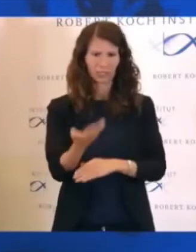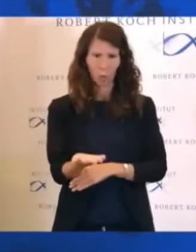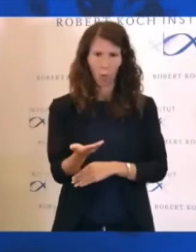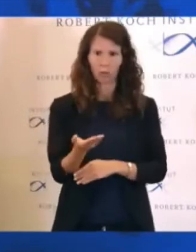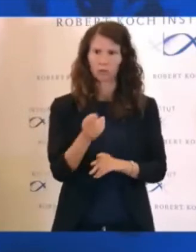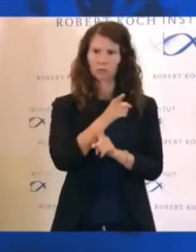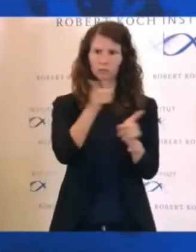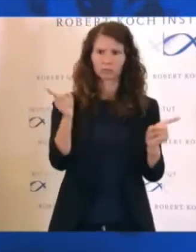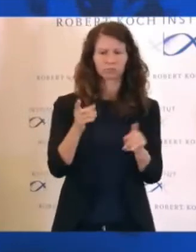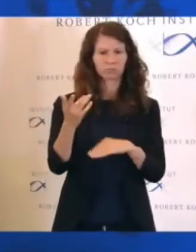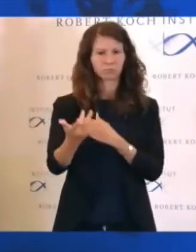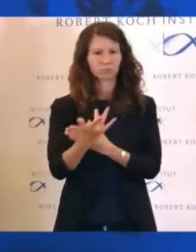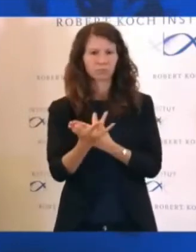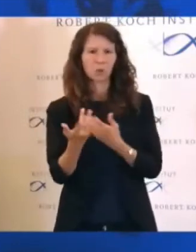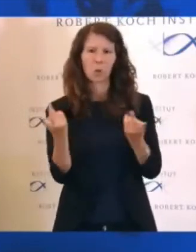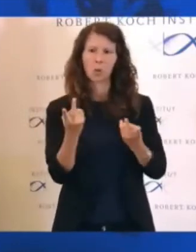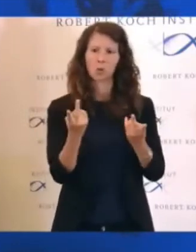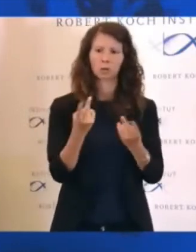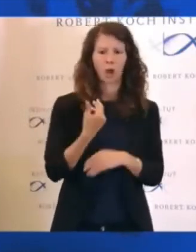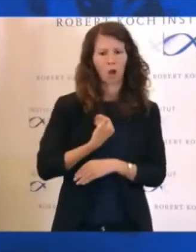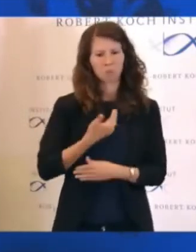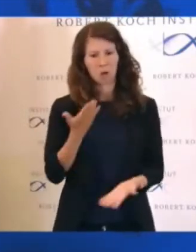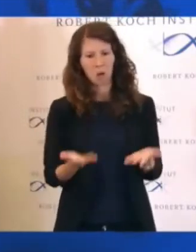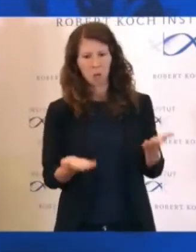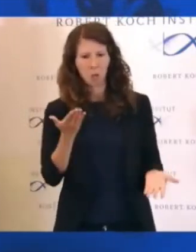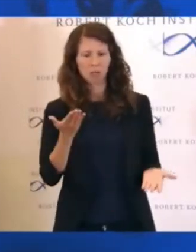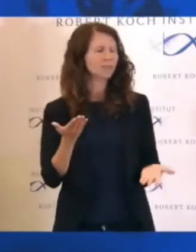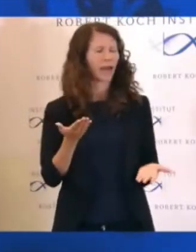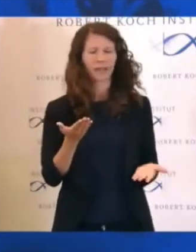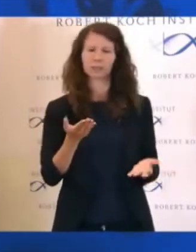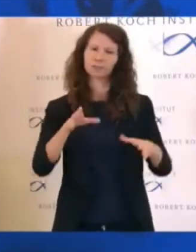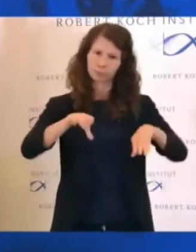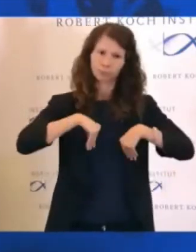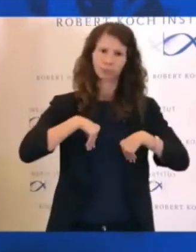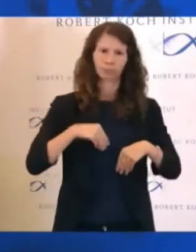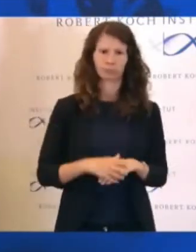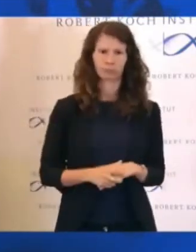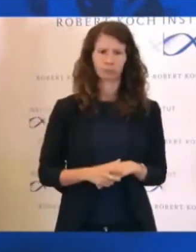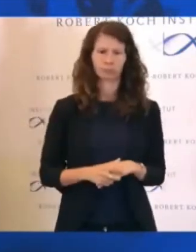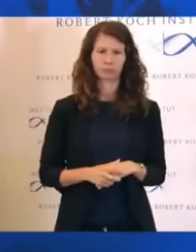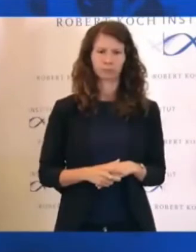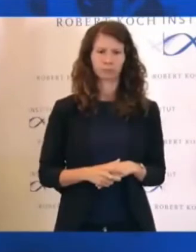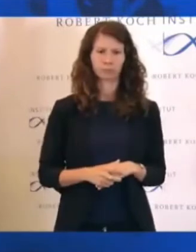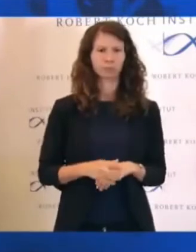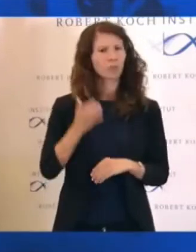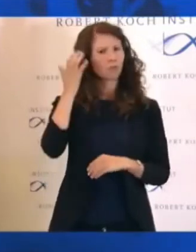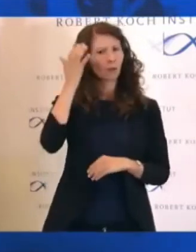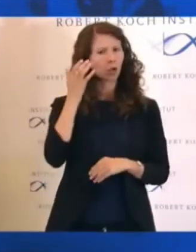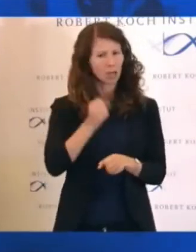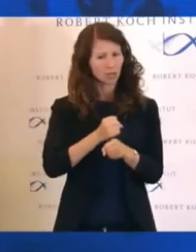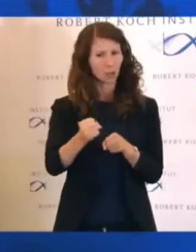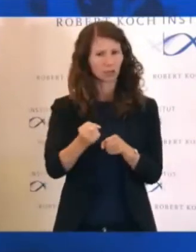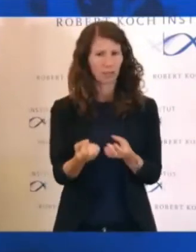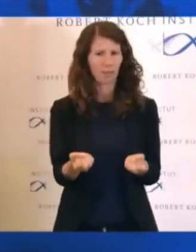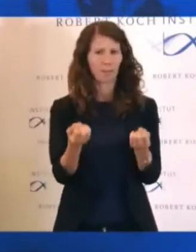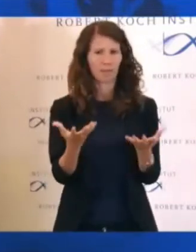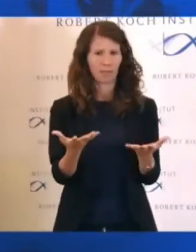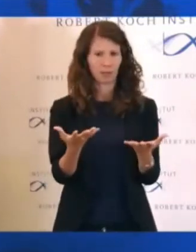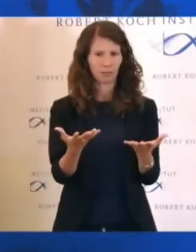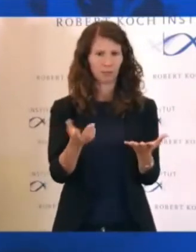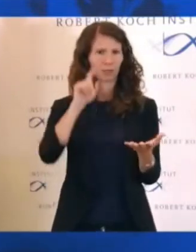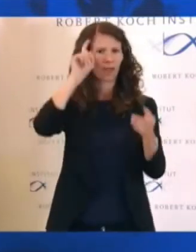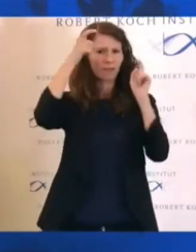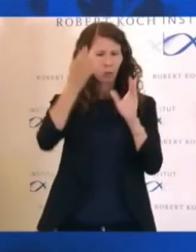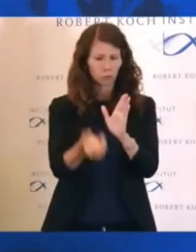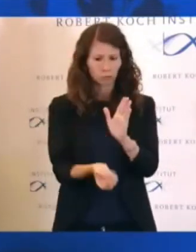in Frage stellen. Das sollten wir einfach so tun. Ja und dann ist es halt so, wenn es trotzdem zu lokalen Ausbrüchen kommt und es trotzdem zu